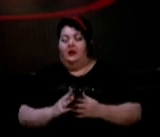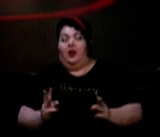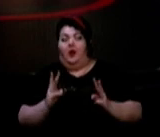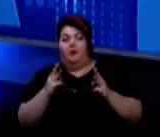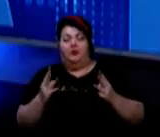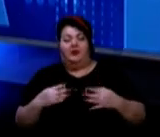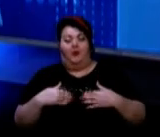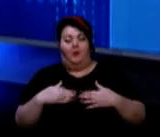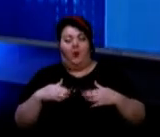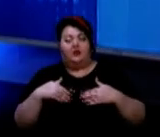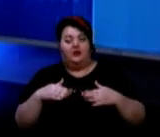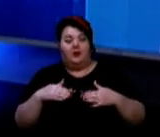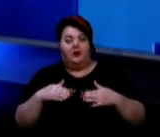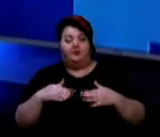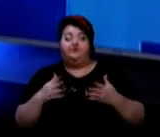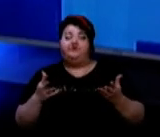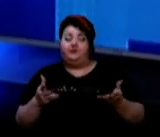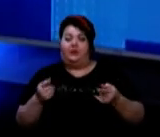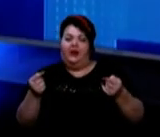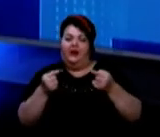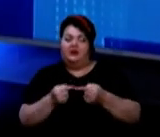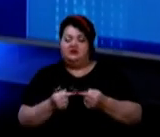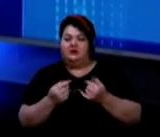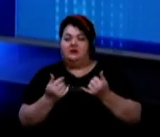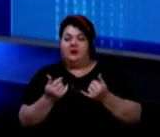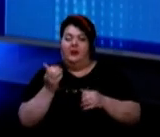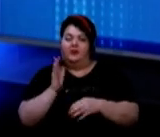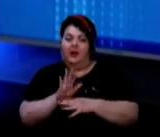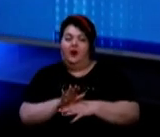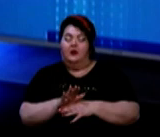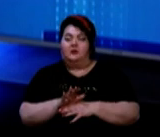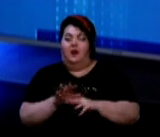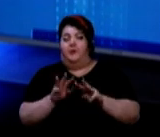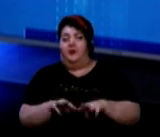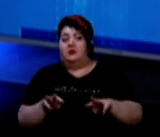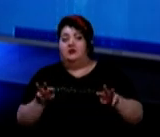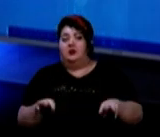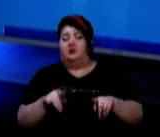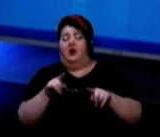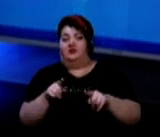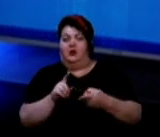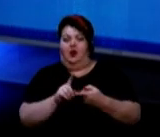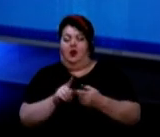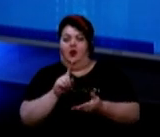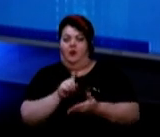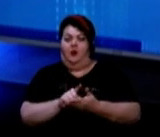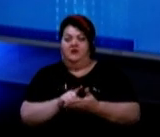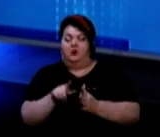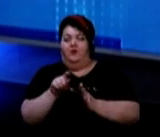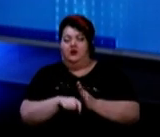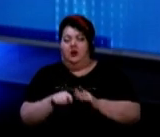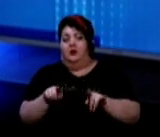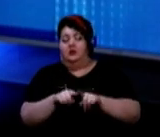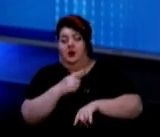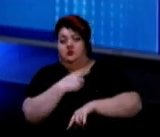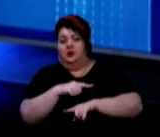захворювання, легень. Ці, згідно чинного наказу у нас, міністерства, вони обов'язково тестуються. І також медичні